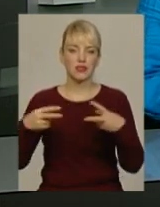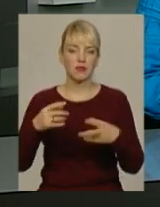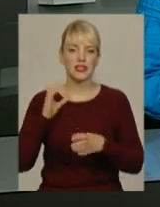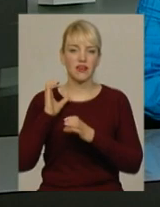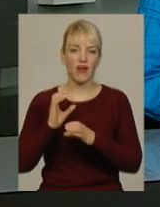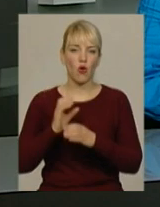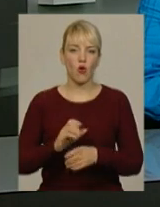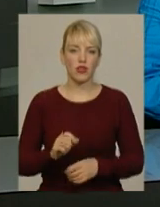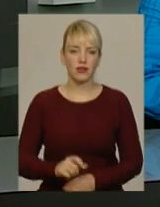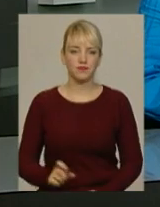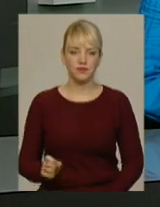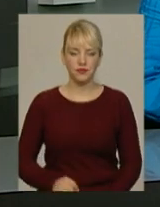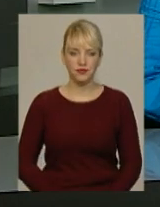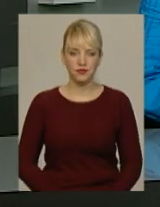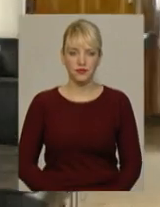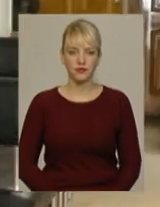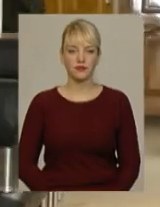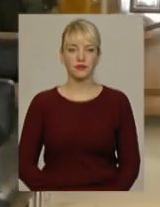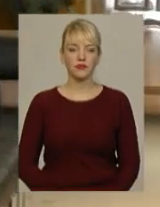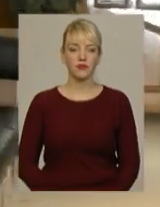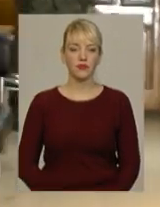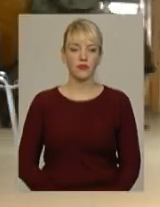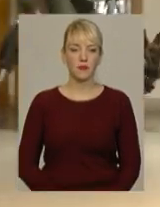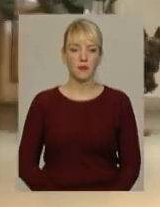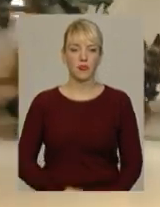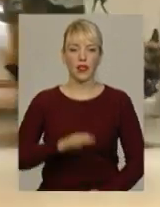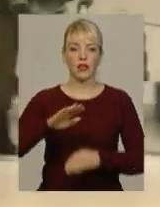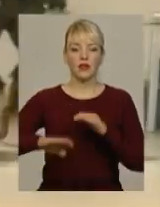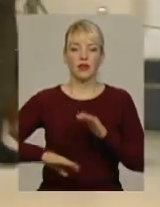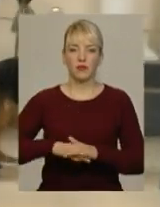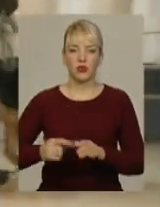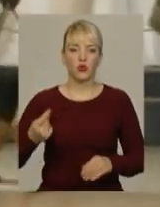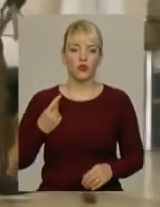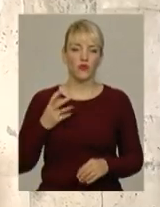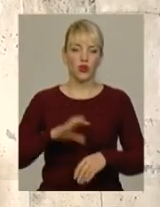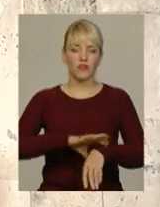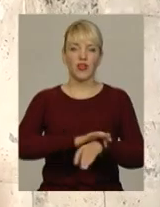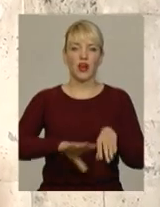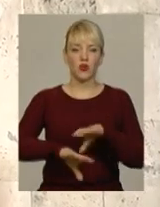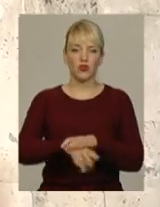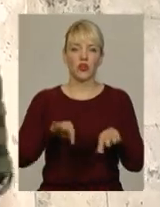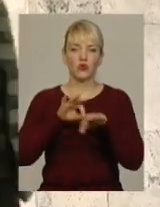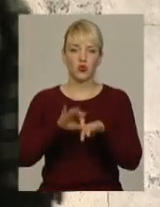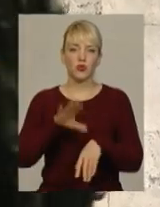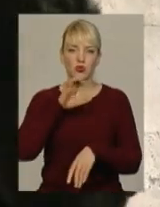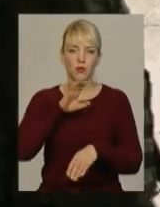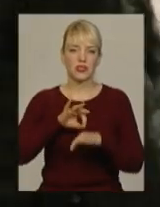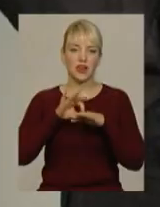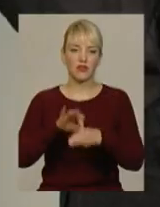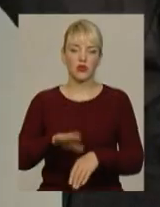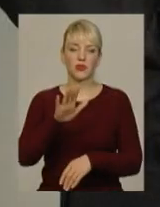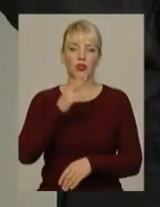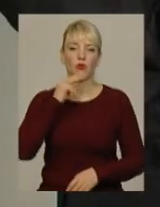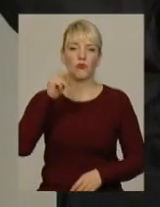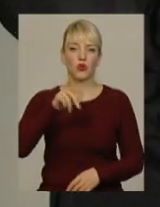матеріалі Надії Драганчук. Під конвоєм в наручниках та в супроводі собак завели до зали суду п'ятьох